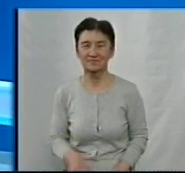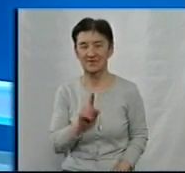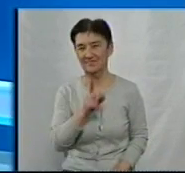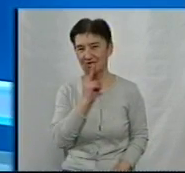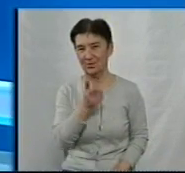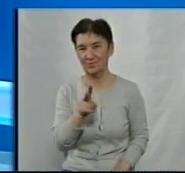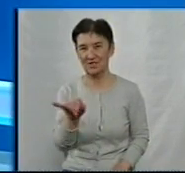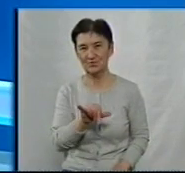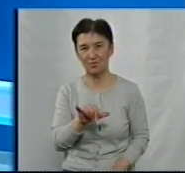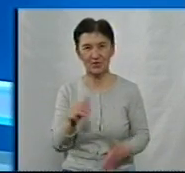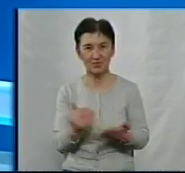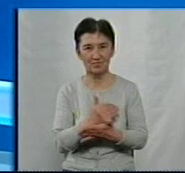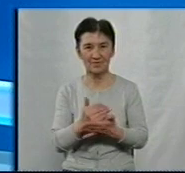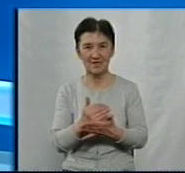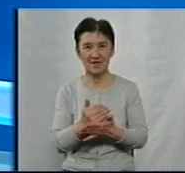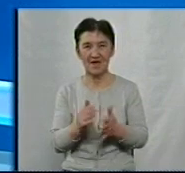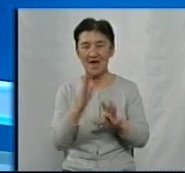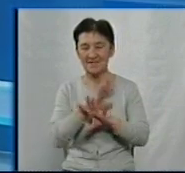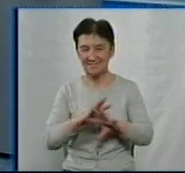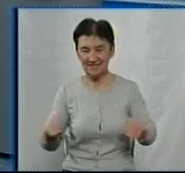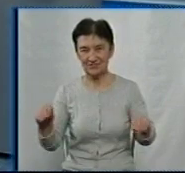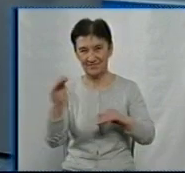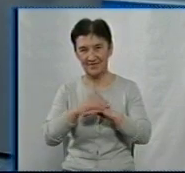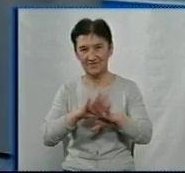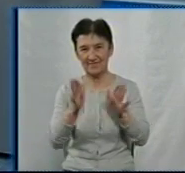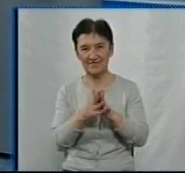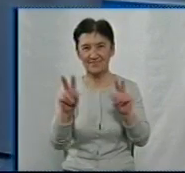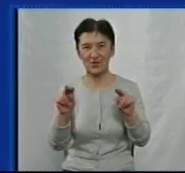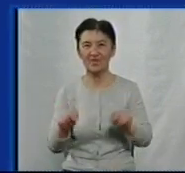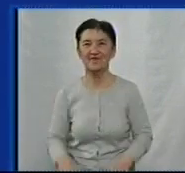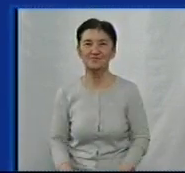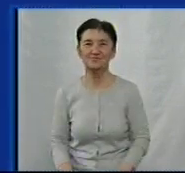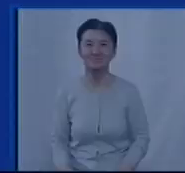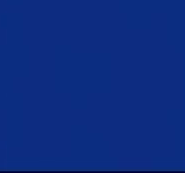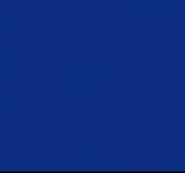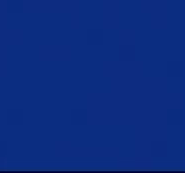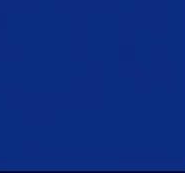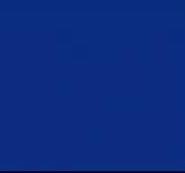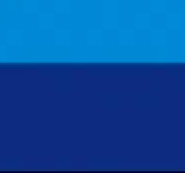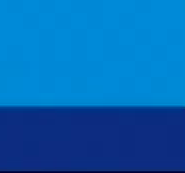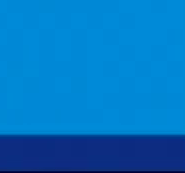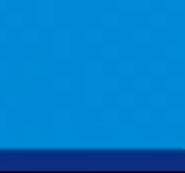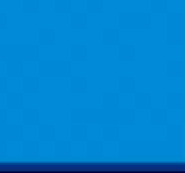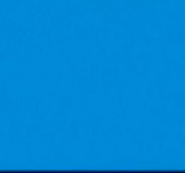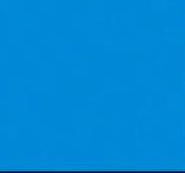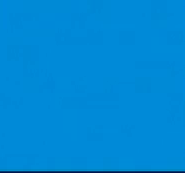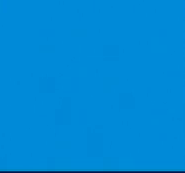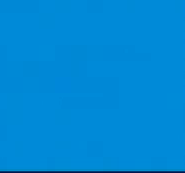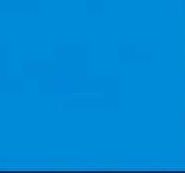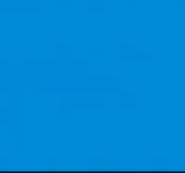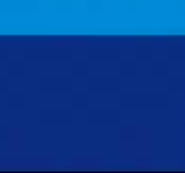дивилися суботні новини. Затишного вам вечора. На все добре. Анатолій Басистий.